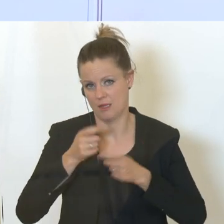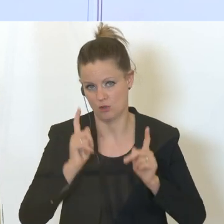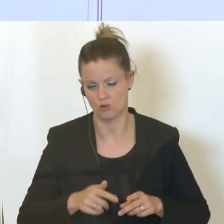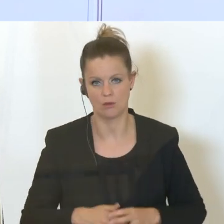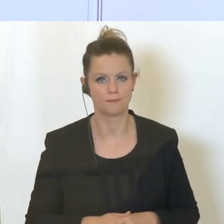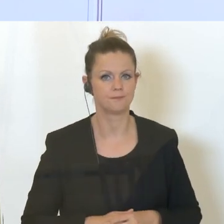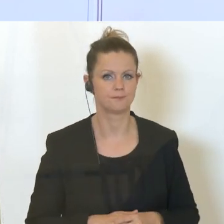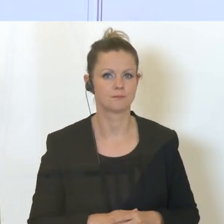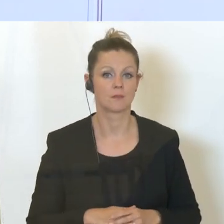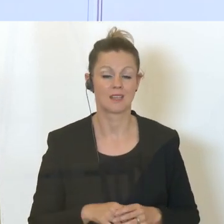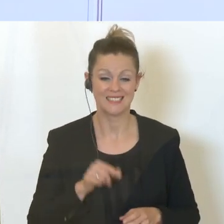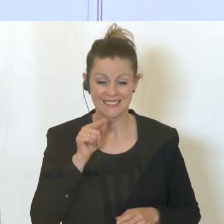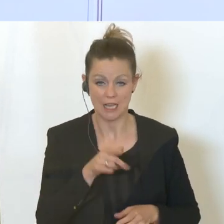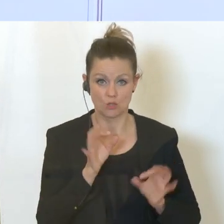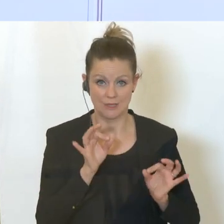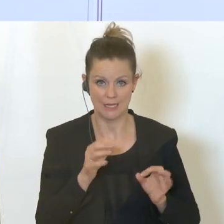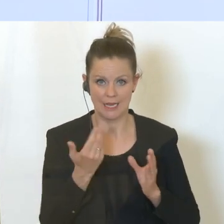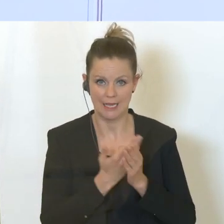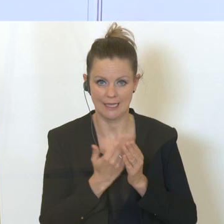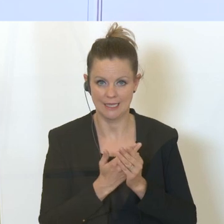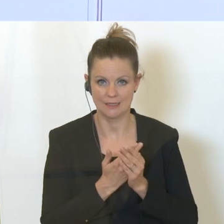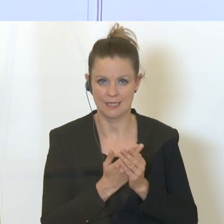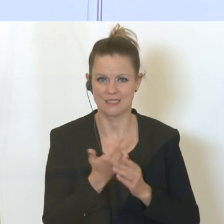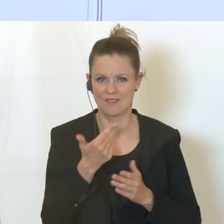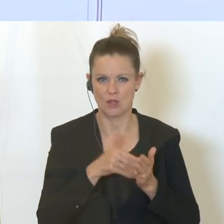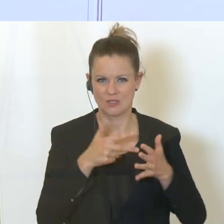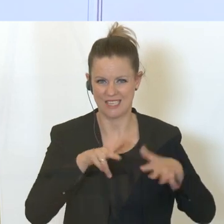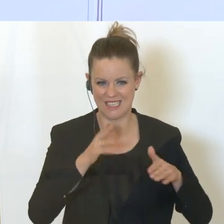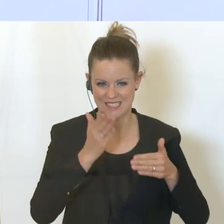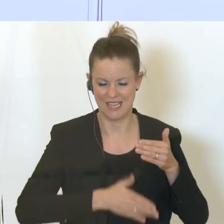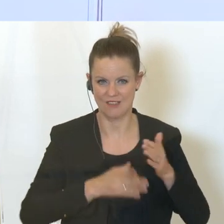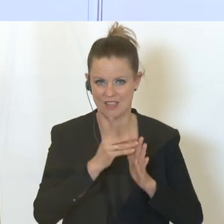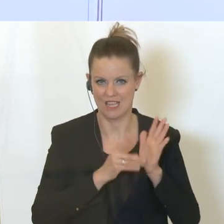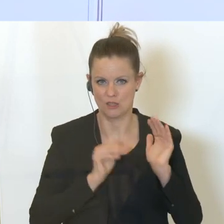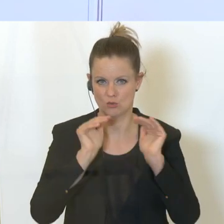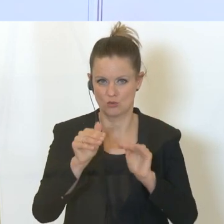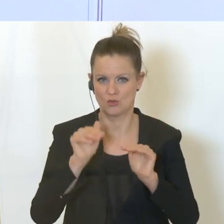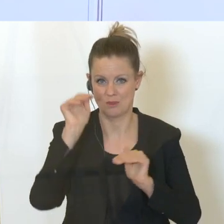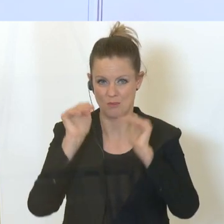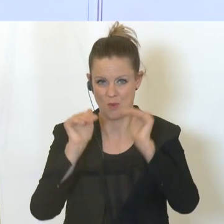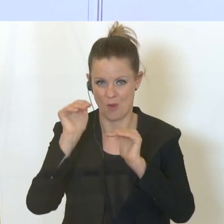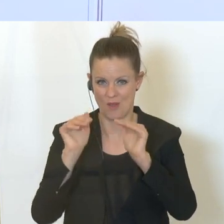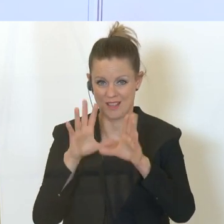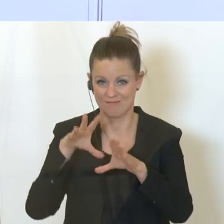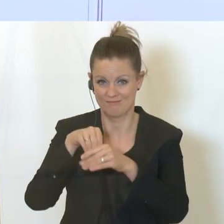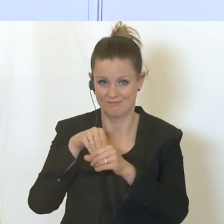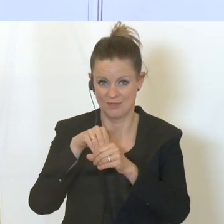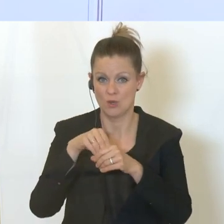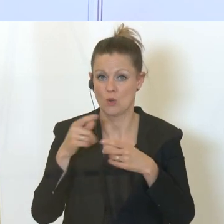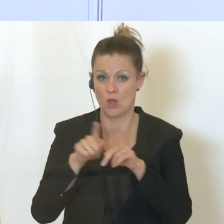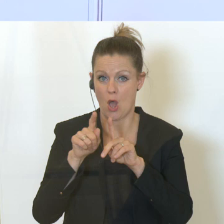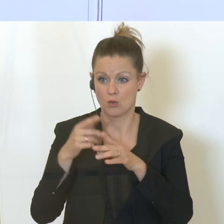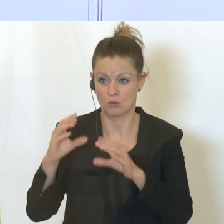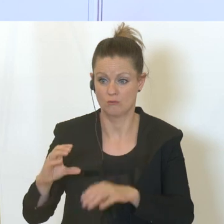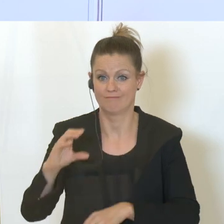Dieses spezielle Register war bis Ende 2018 ja bei der Datenschutzbehörde angesiedelt und uns auch so